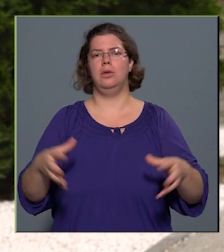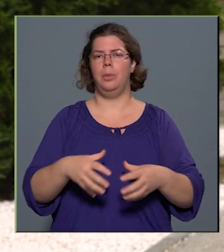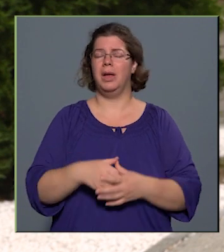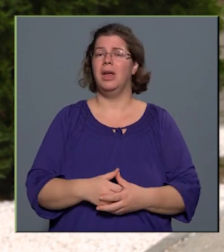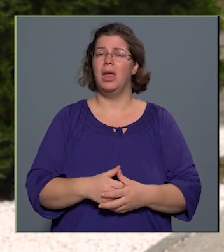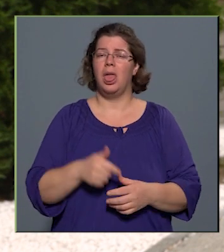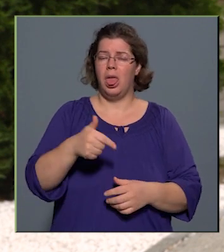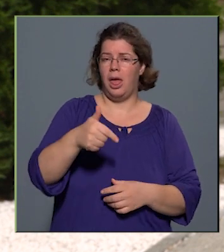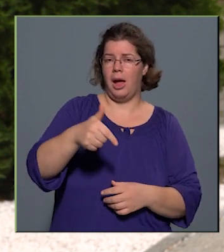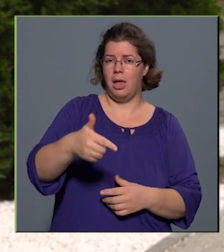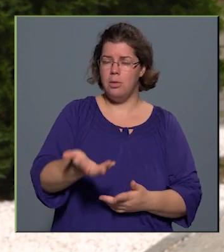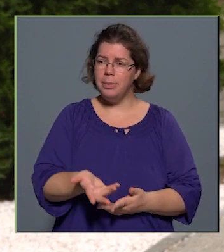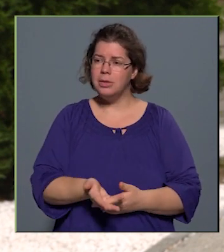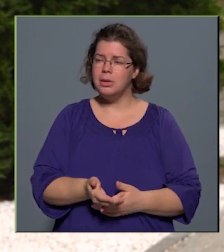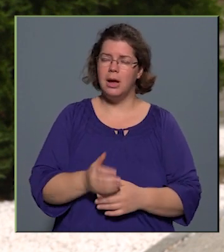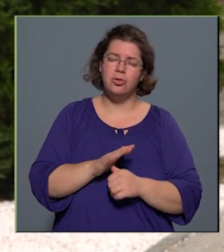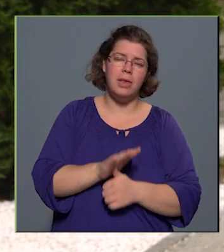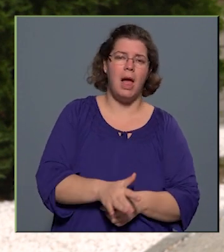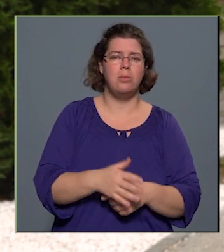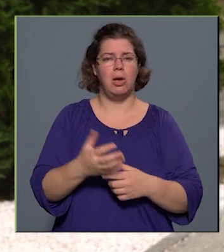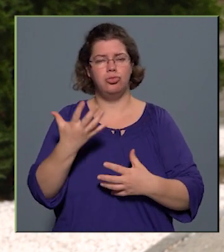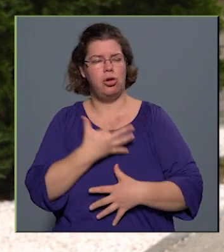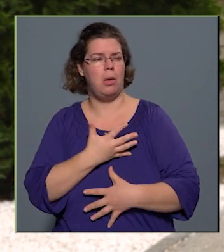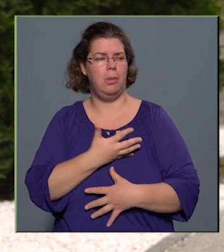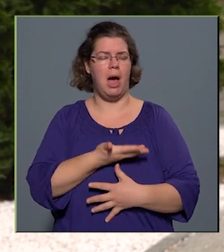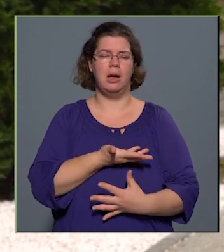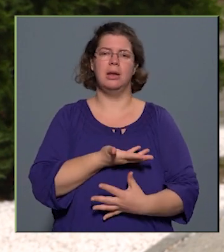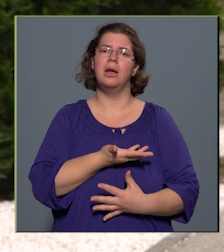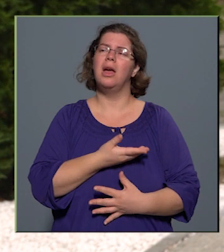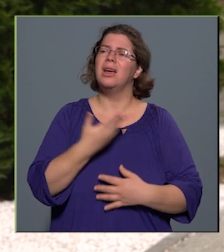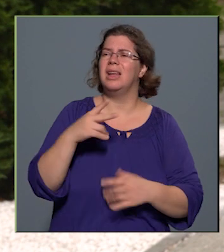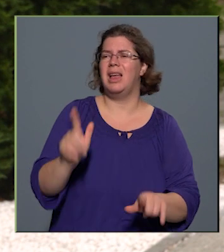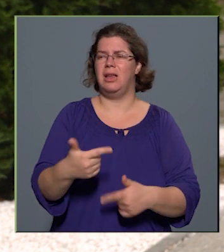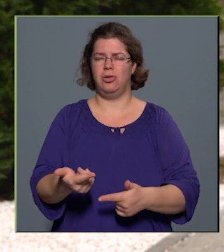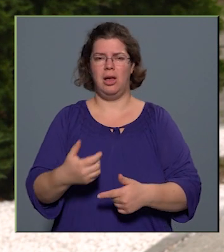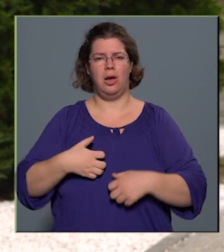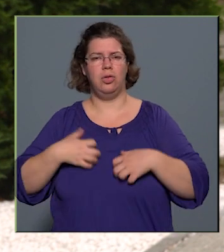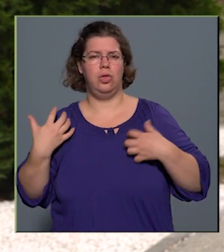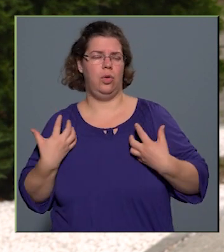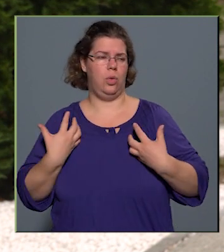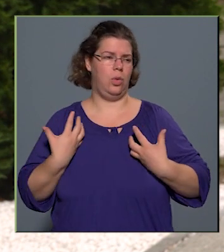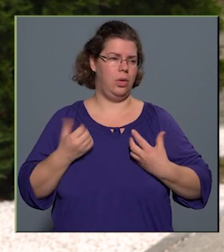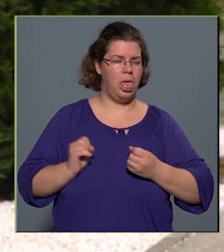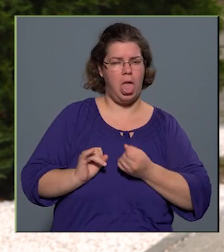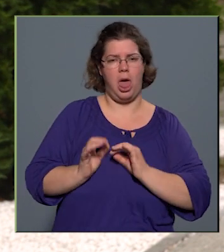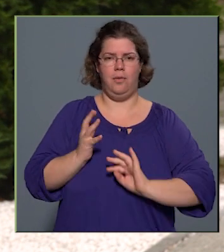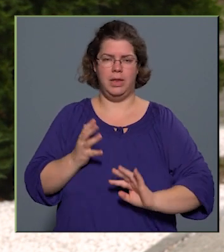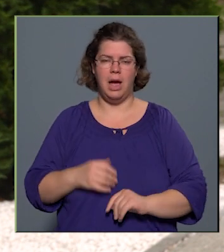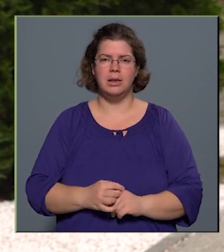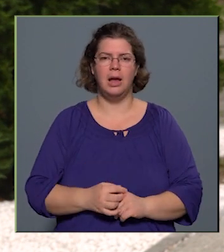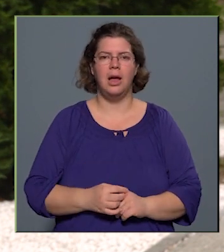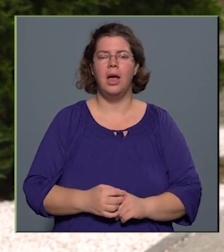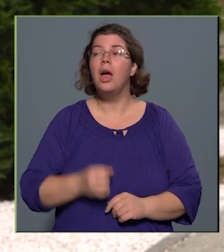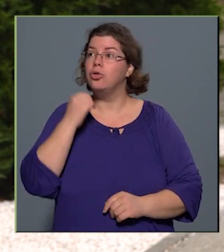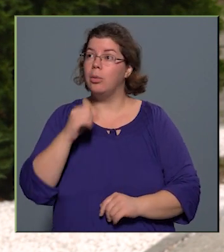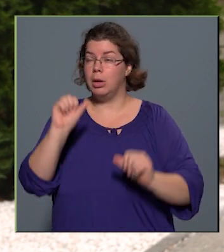pisztolyokat az elnyomás traumái, a kilátástalanság és a düh egyszerre hevítették. Amikor pedig a